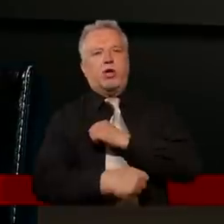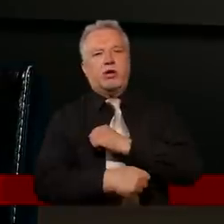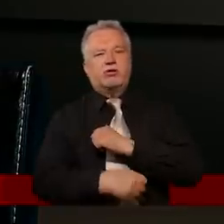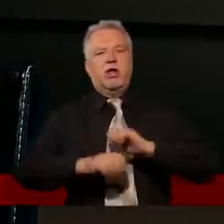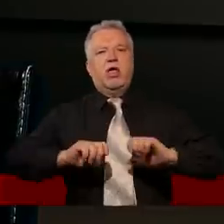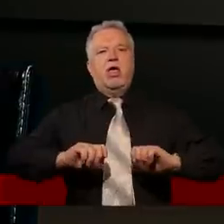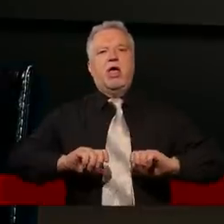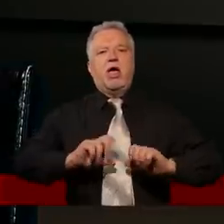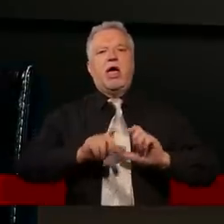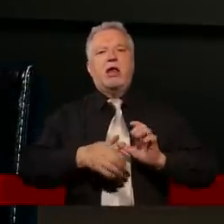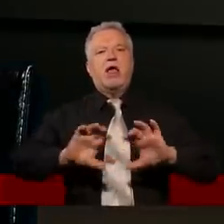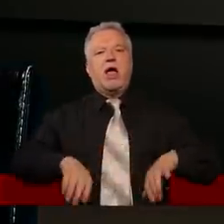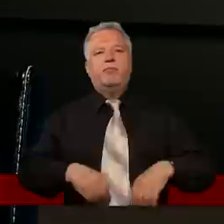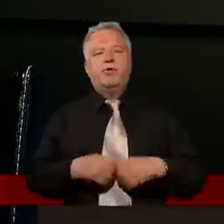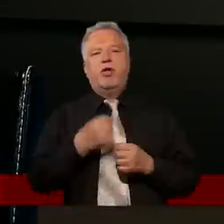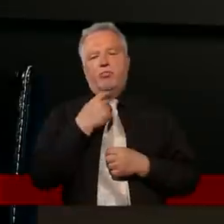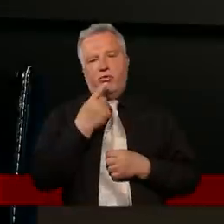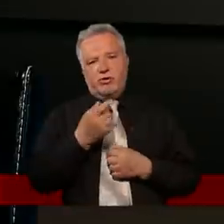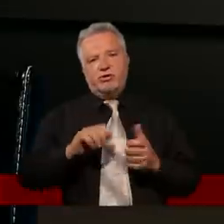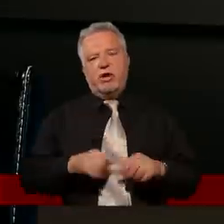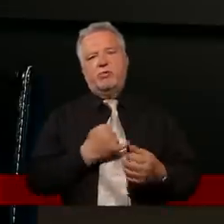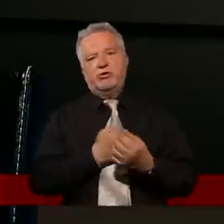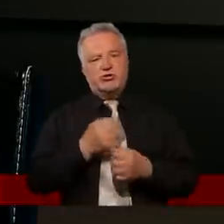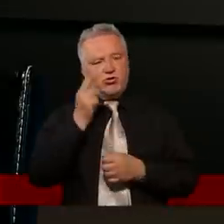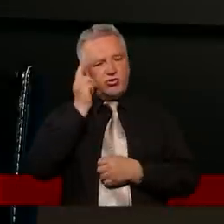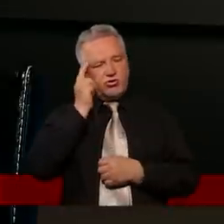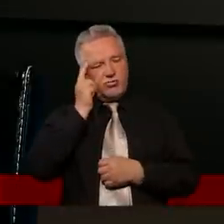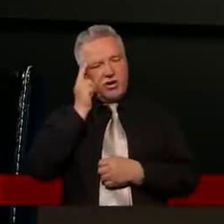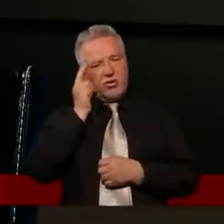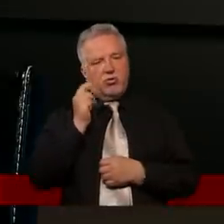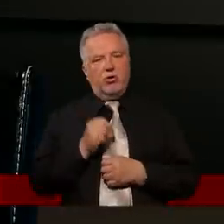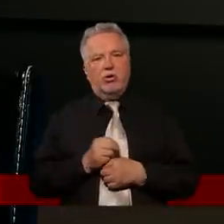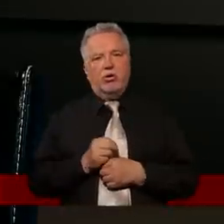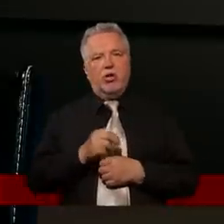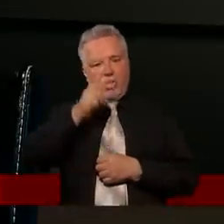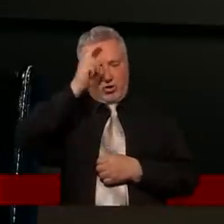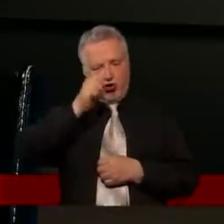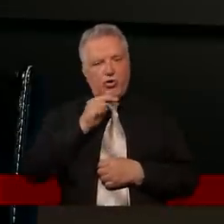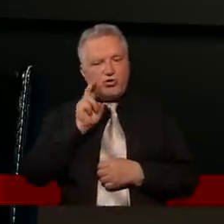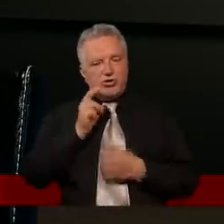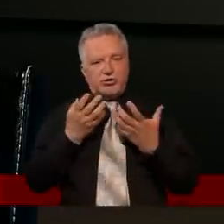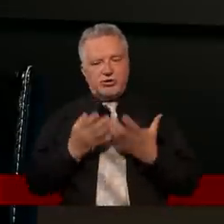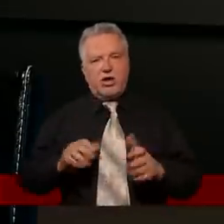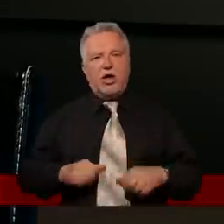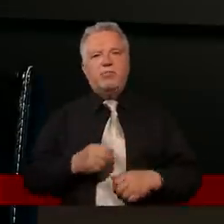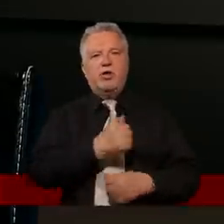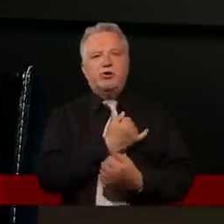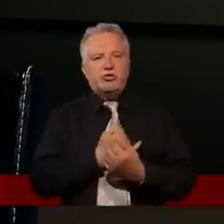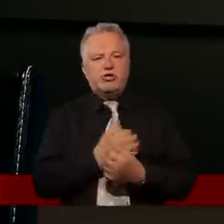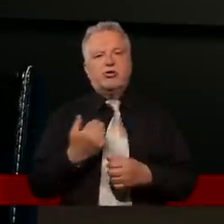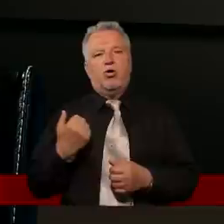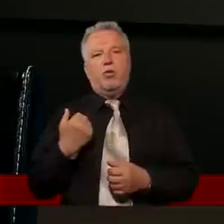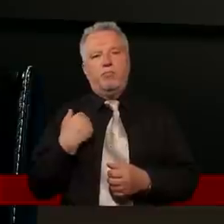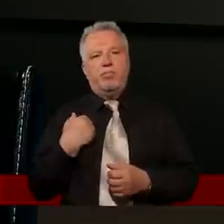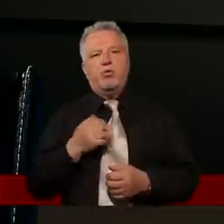na drugi raz tego nie zrobiło i żeby też nie ponosiło konsekwencji na drugi raz, bo rodzic chce, żeby dziecko było szczęśliwe.